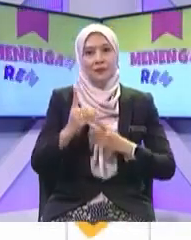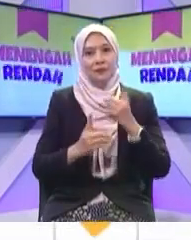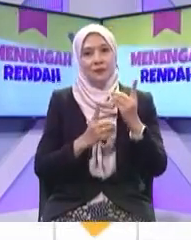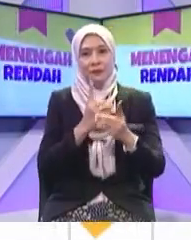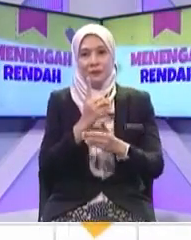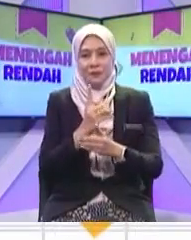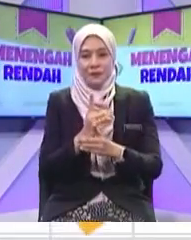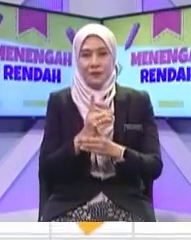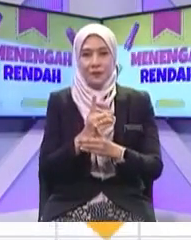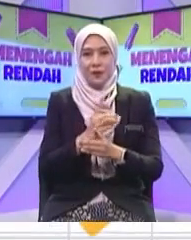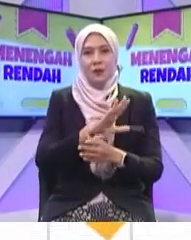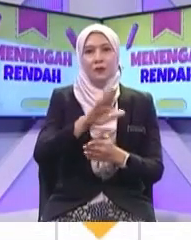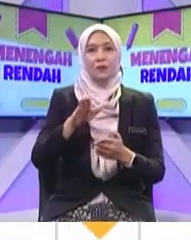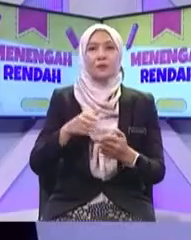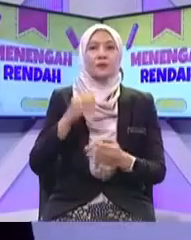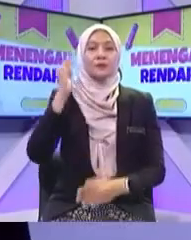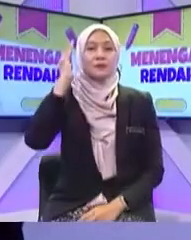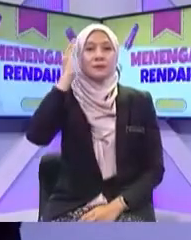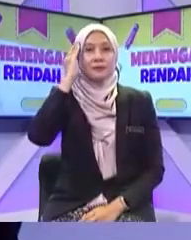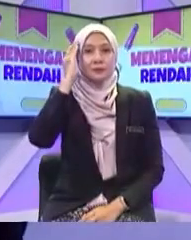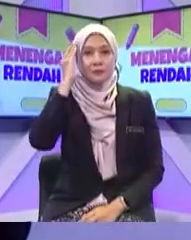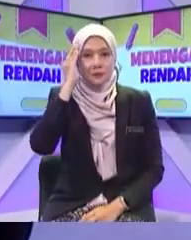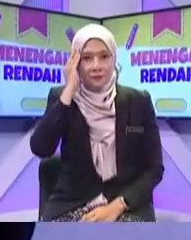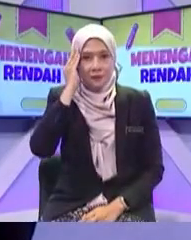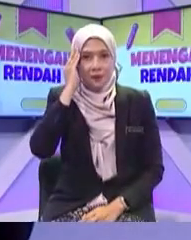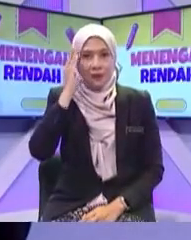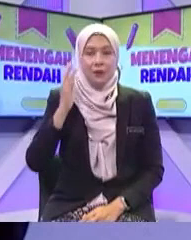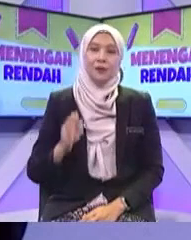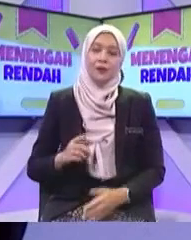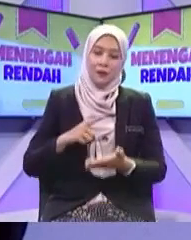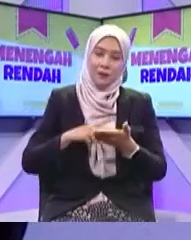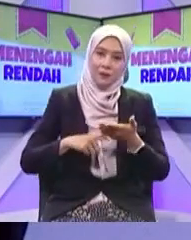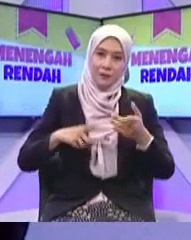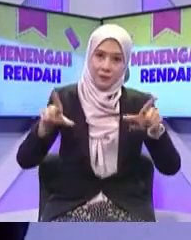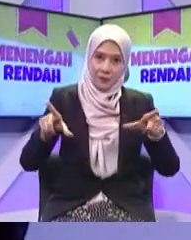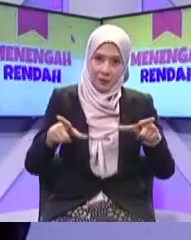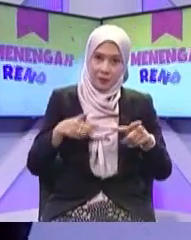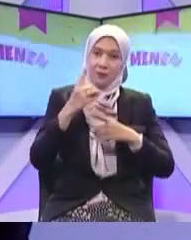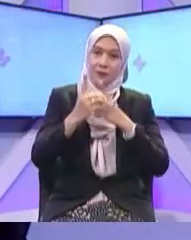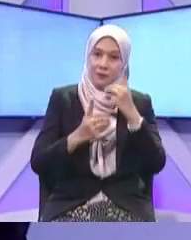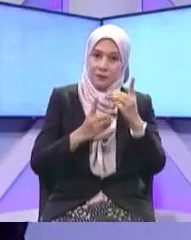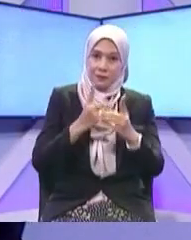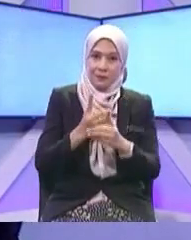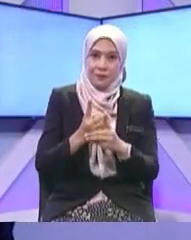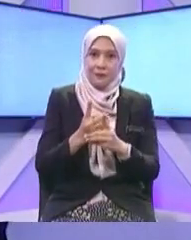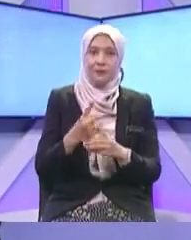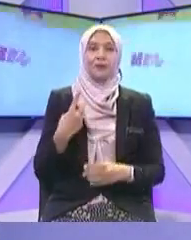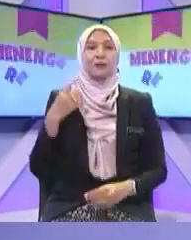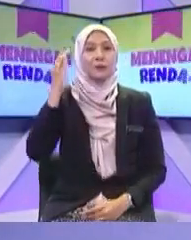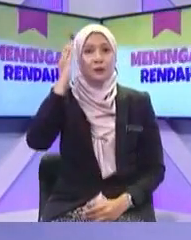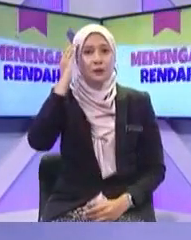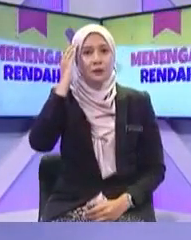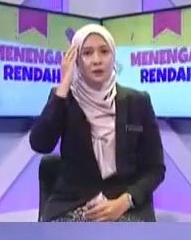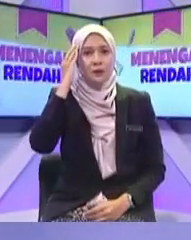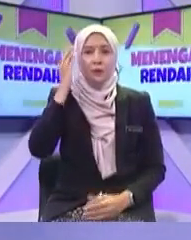Cuma ingat Ambil yang positif Okey Yang positif Maklumat dapat diperolehi Dengan mudah Dan cepat melalui internet